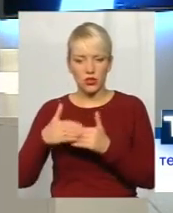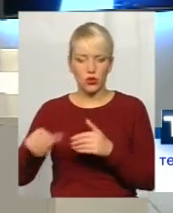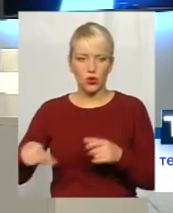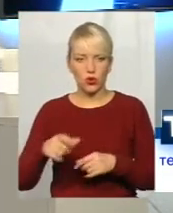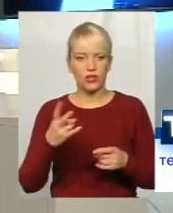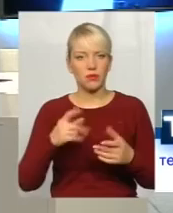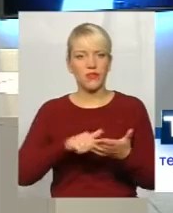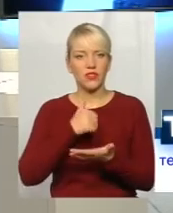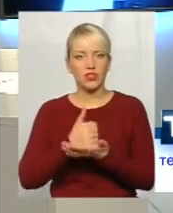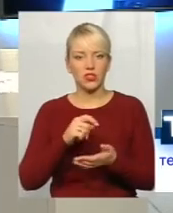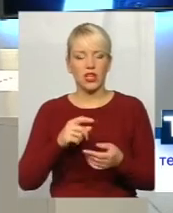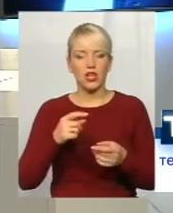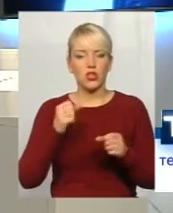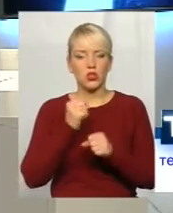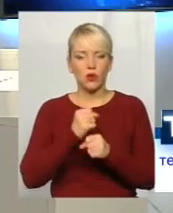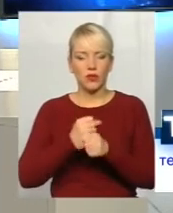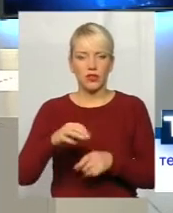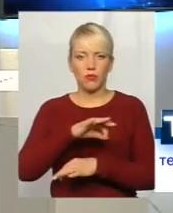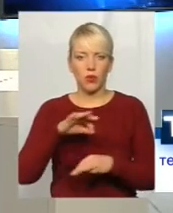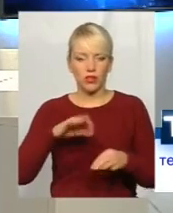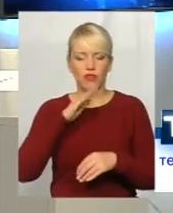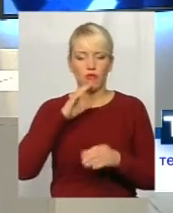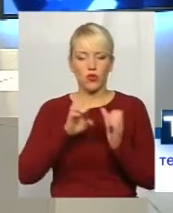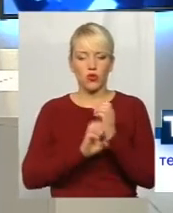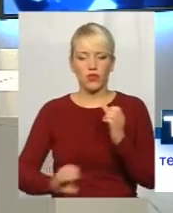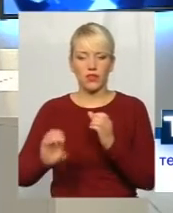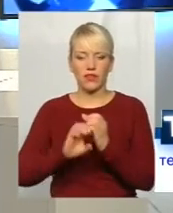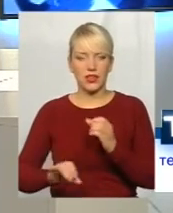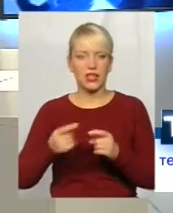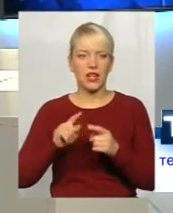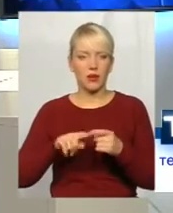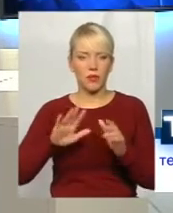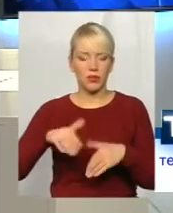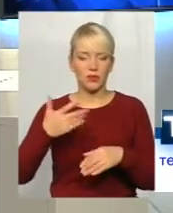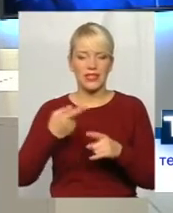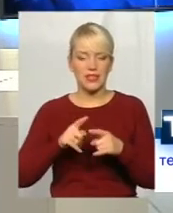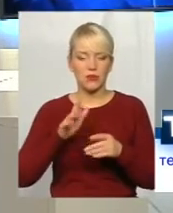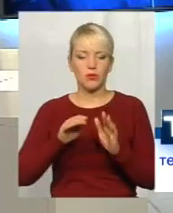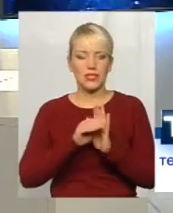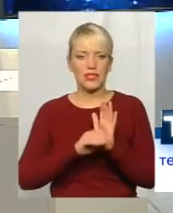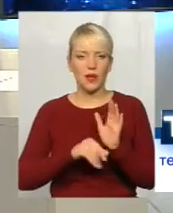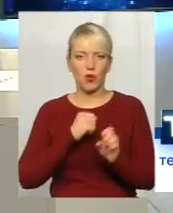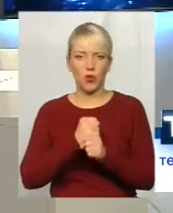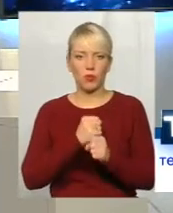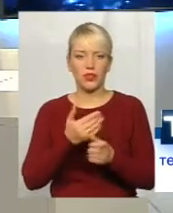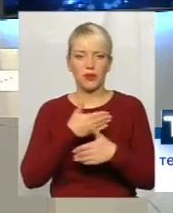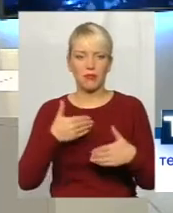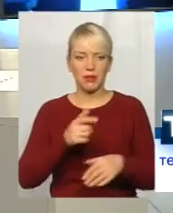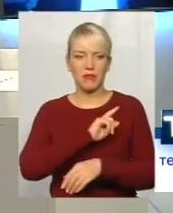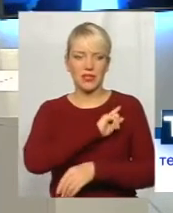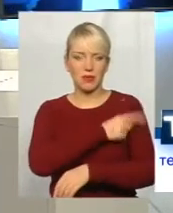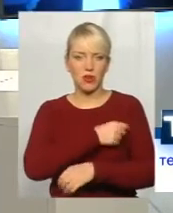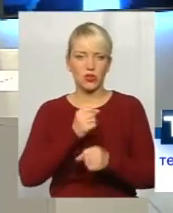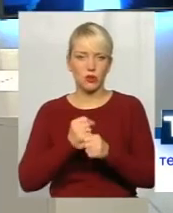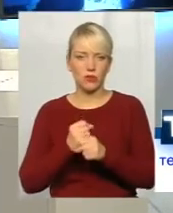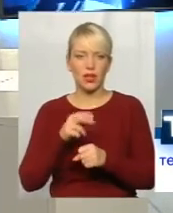вертикалку, треба зробити загальний проєкт, зробити водовідведення. І ми будемо це системно робити. Ми завершуємо, ми максимально зробили по